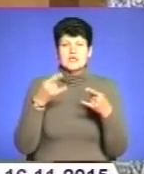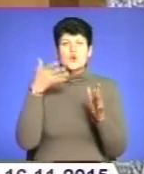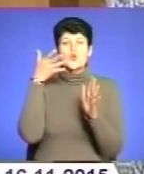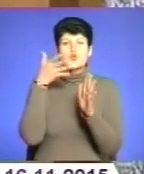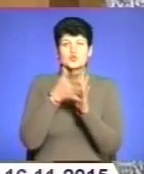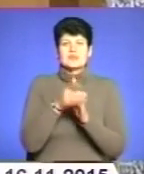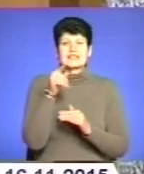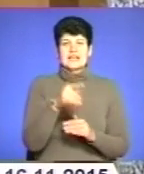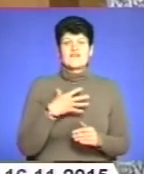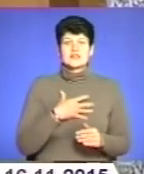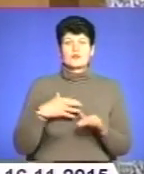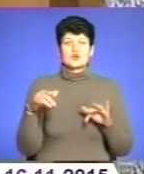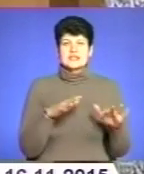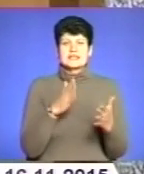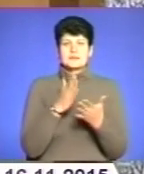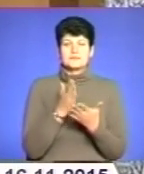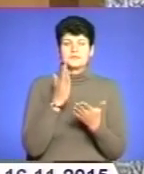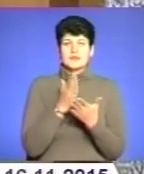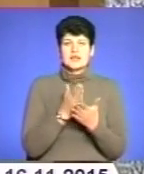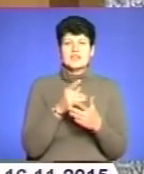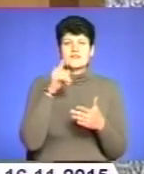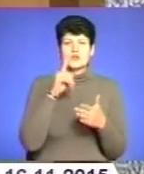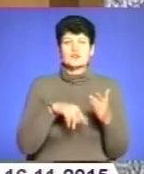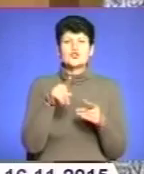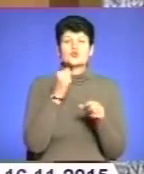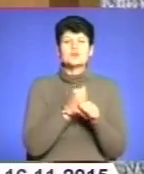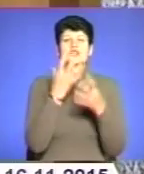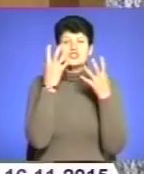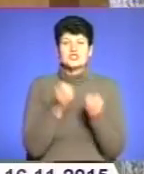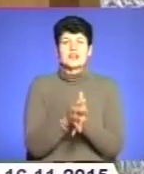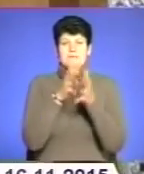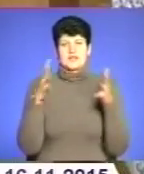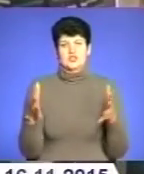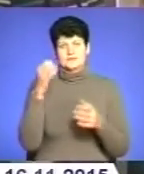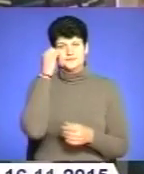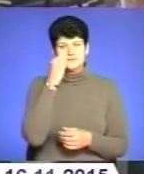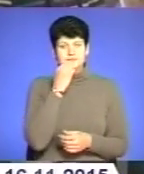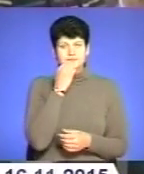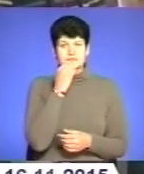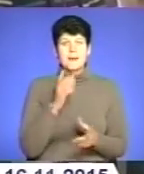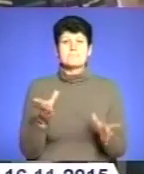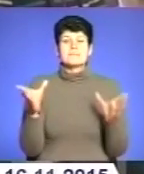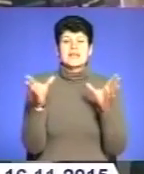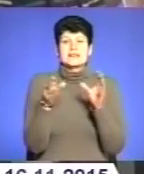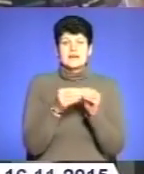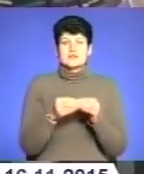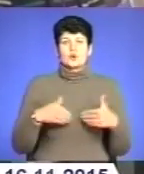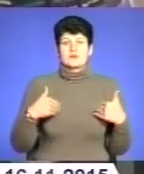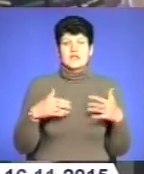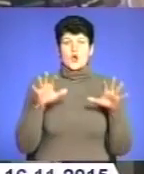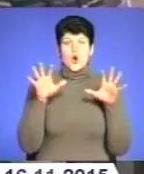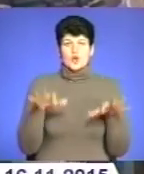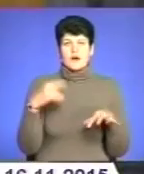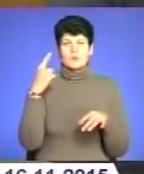тих важливих процесів, які тримають місце. Я вірю в те, що ви зробите ще більше. Дякую. Приєднався до привітань наших колег і голова